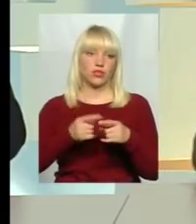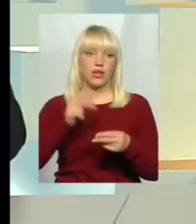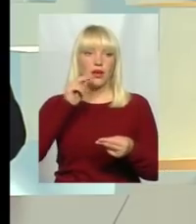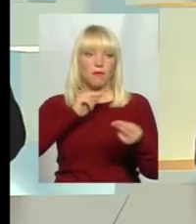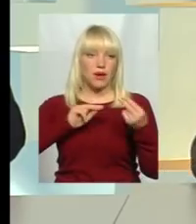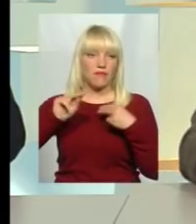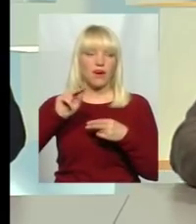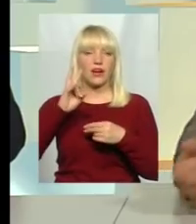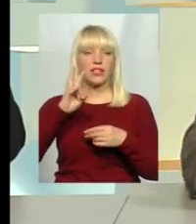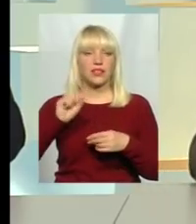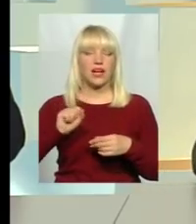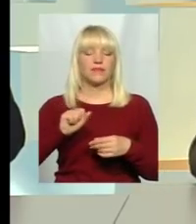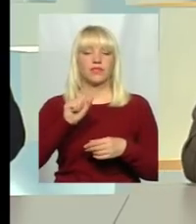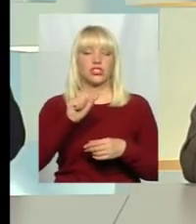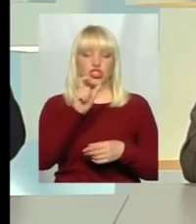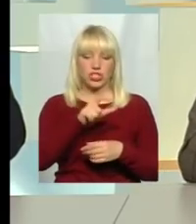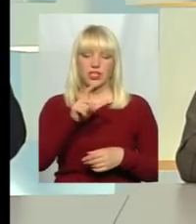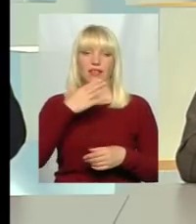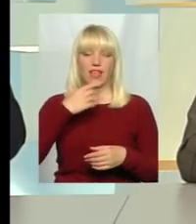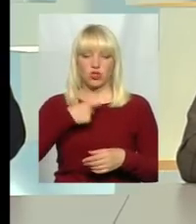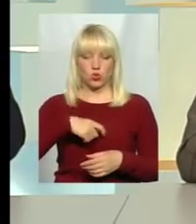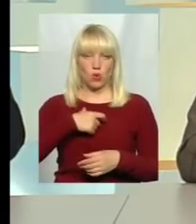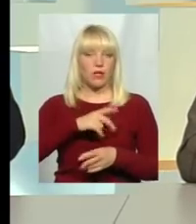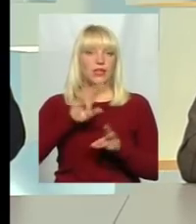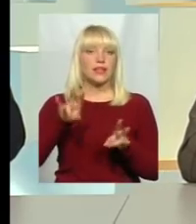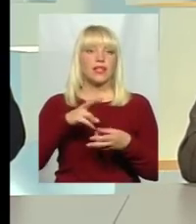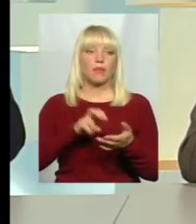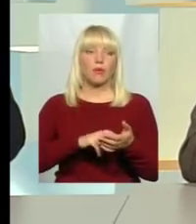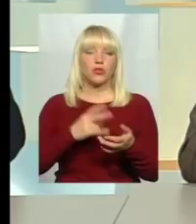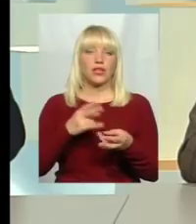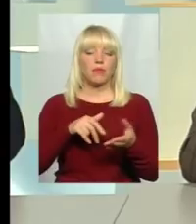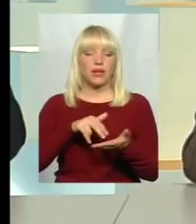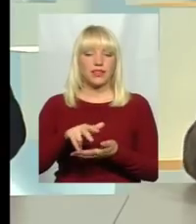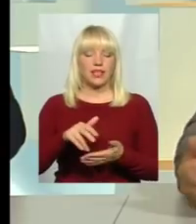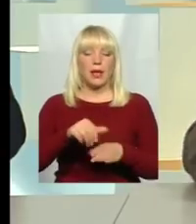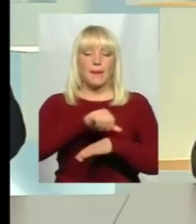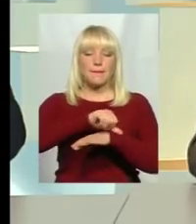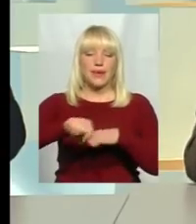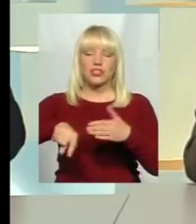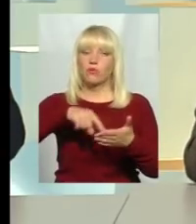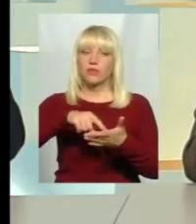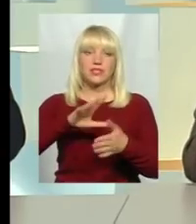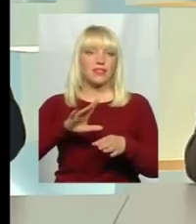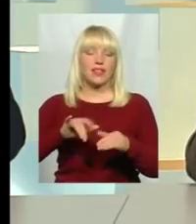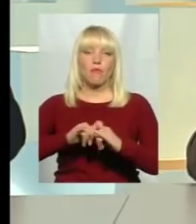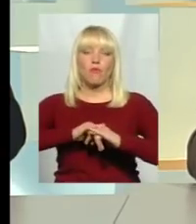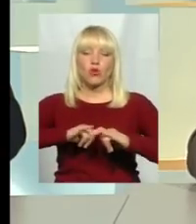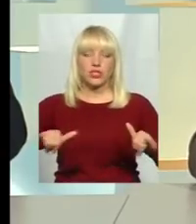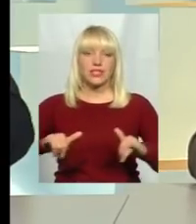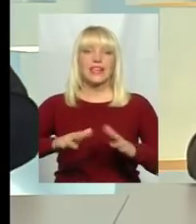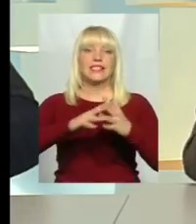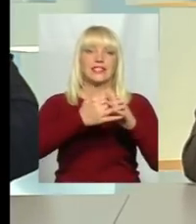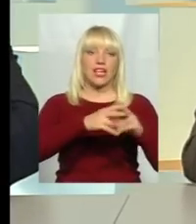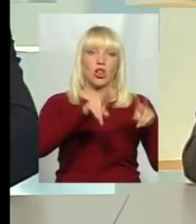спосередньо жителі на собі. Не треба боятися, треба йти. І запам'ятайте, межі міста не поширюються, залишається село